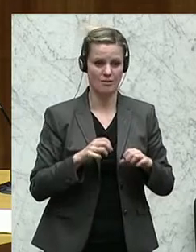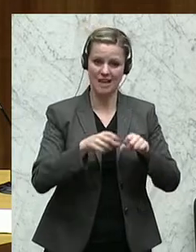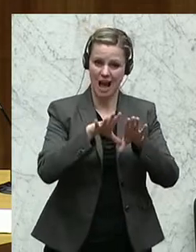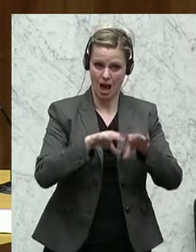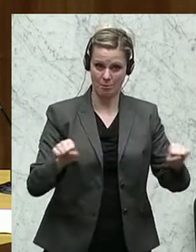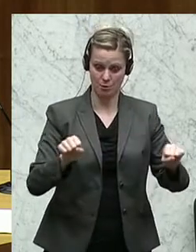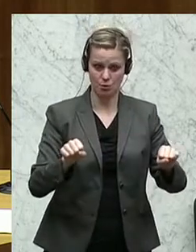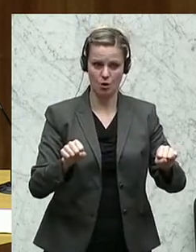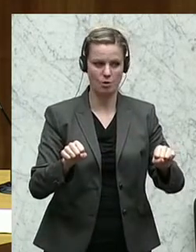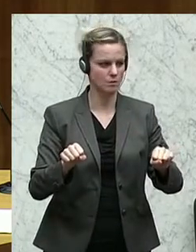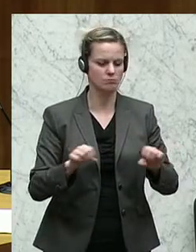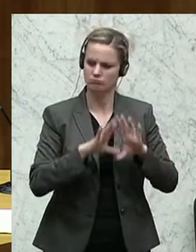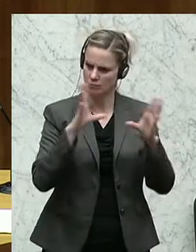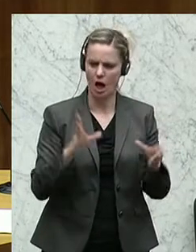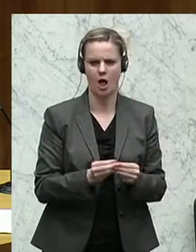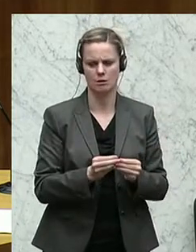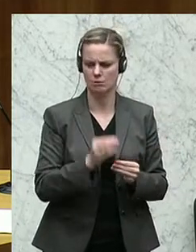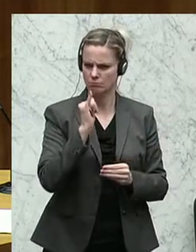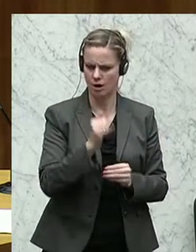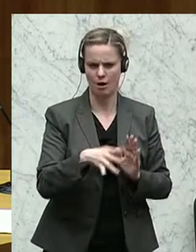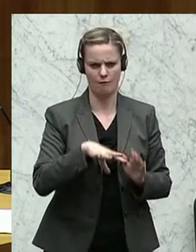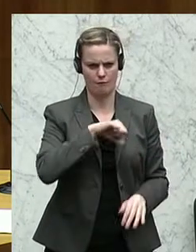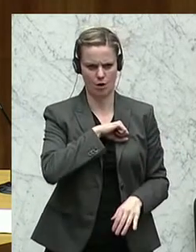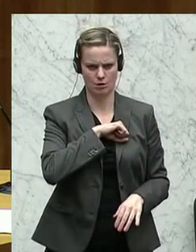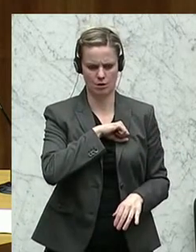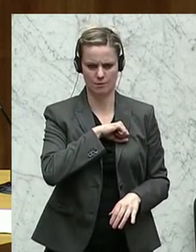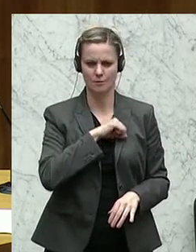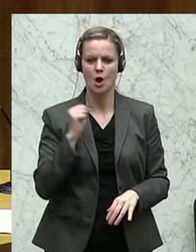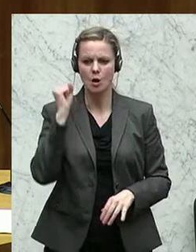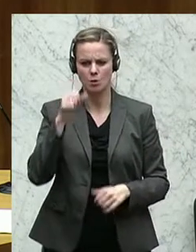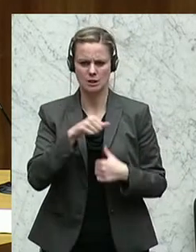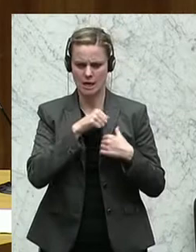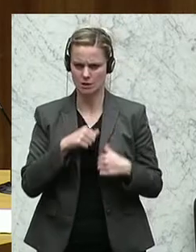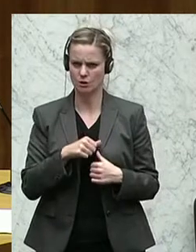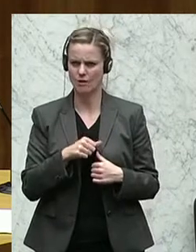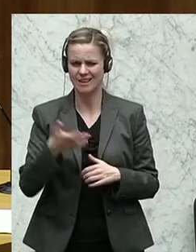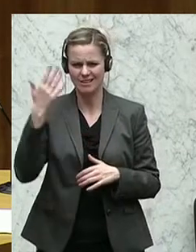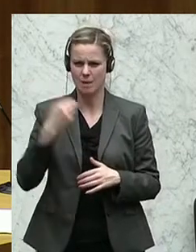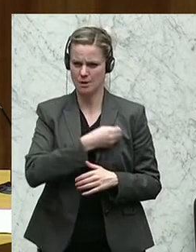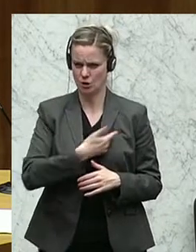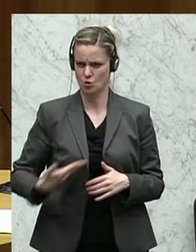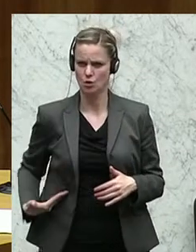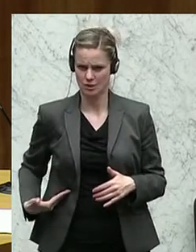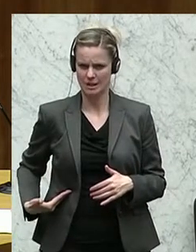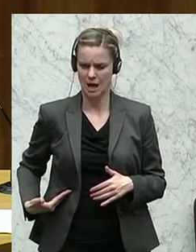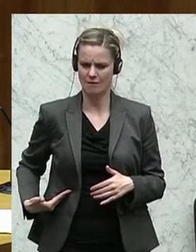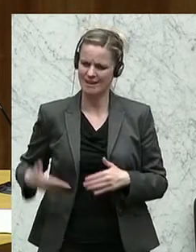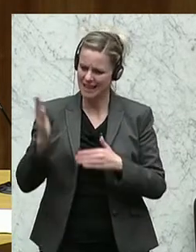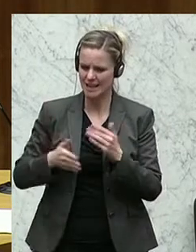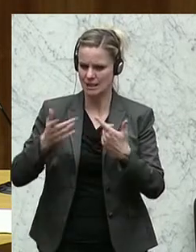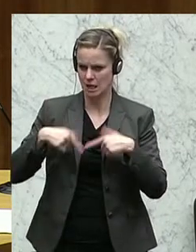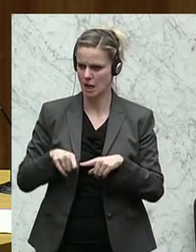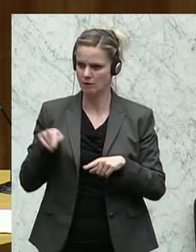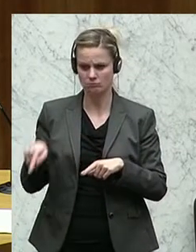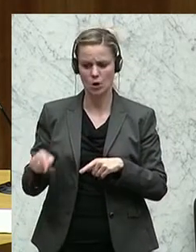grundsätzlich zu begrüßen. Umso mehr als Bosnien-Herzogowina, das letzte Land des ehemaligen Jugoslawiens, ist, mit dem noch